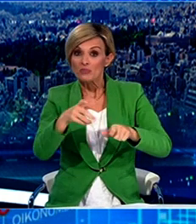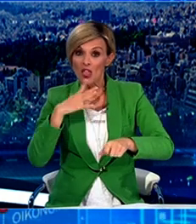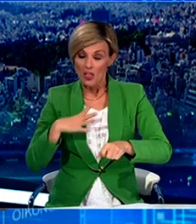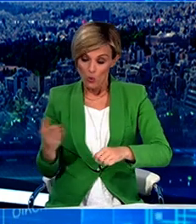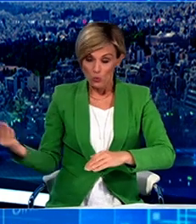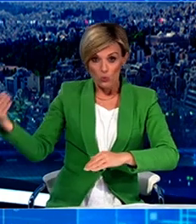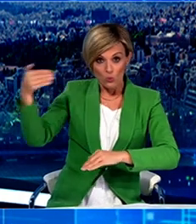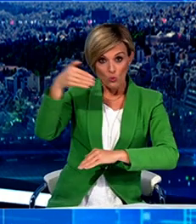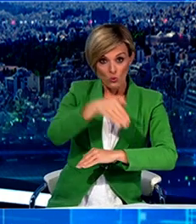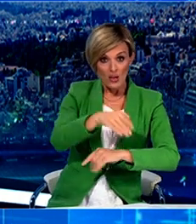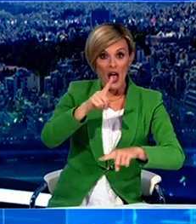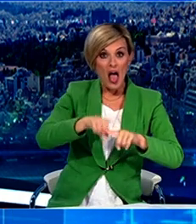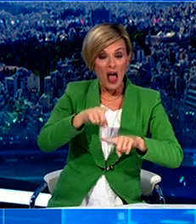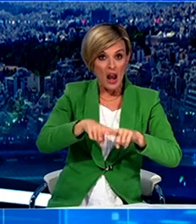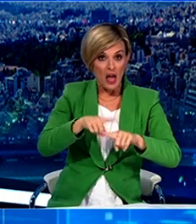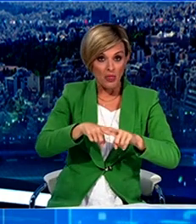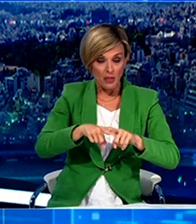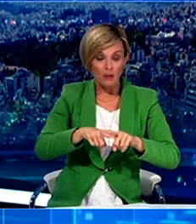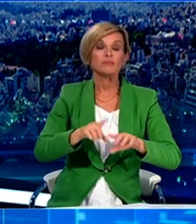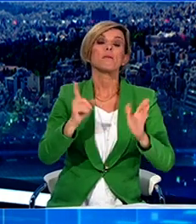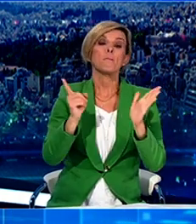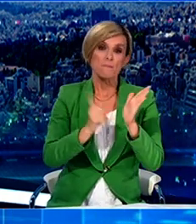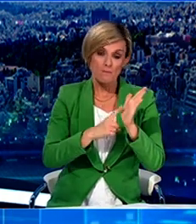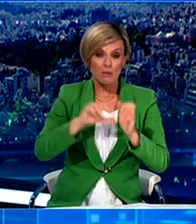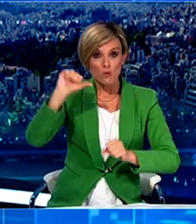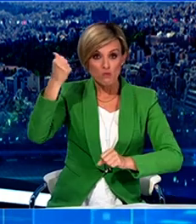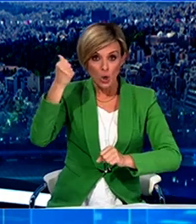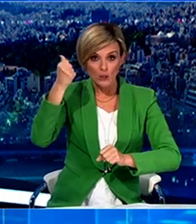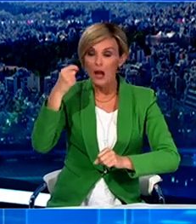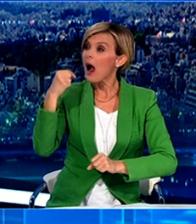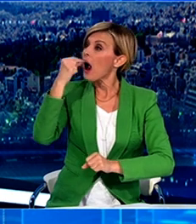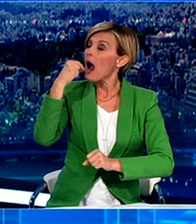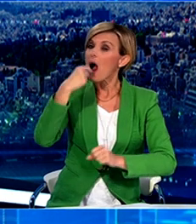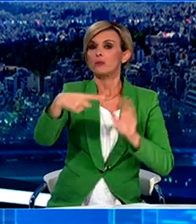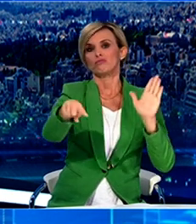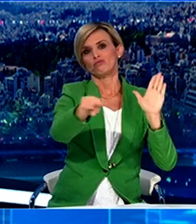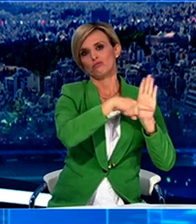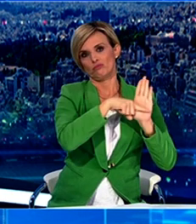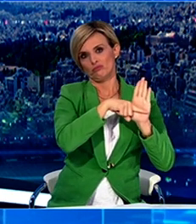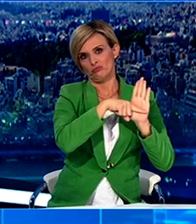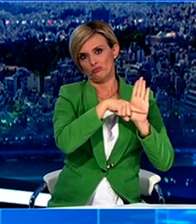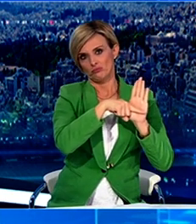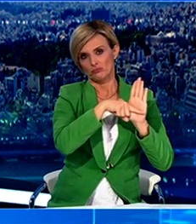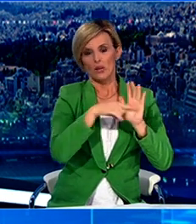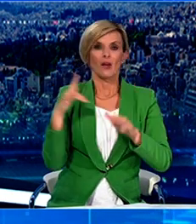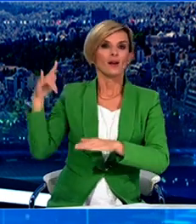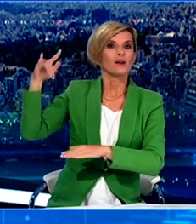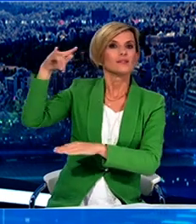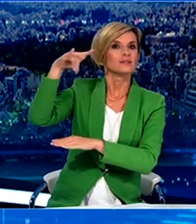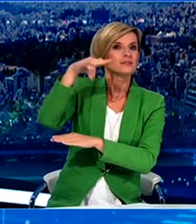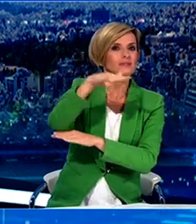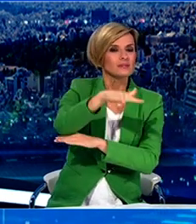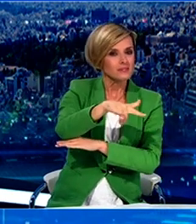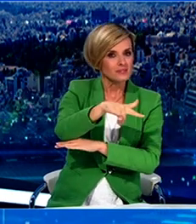χώρα, θα πρέπει να έχουν υποχρεωτικά και αρνητικό τεστ PCR. Πιο συγκεκριμένα οι επιβάτες των πτήσεων εξωτερικού